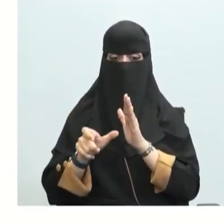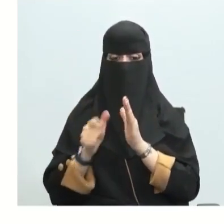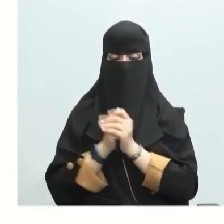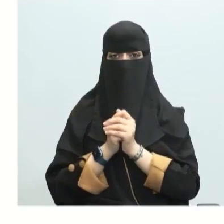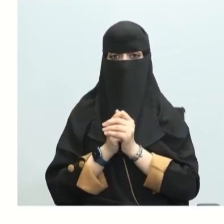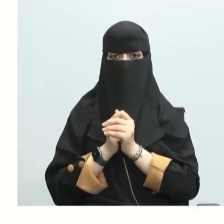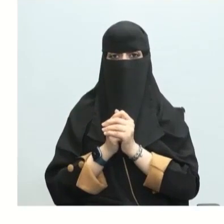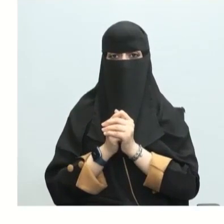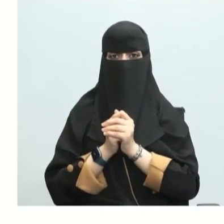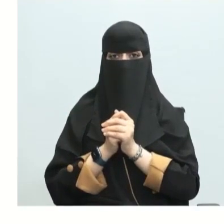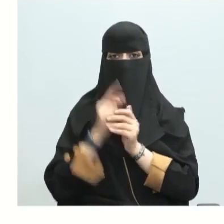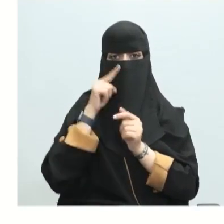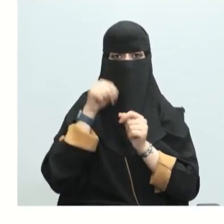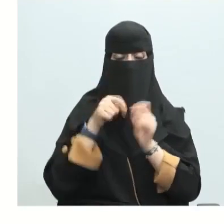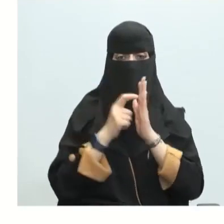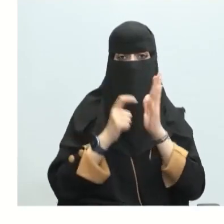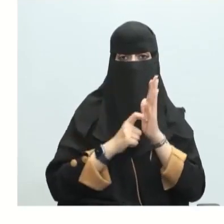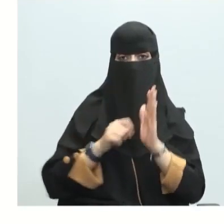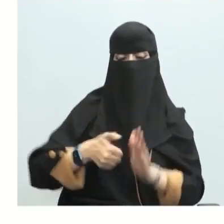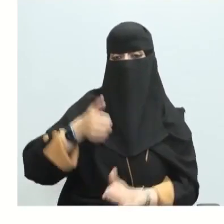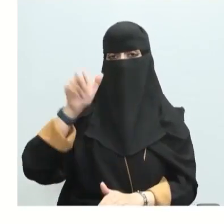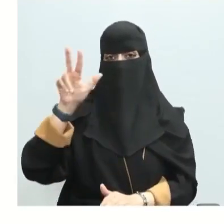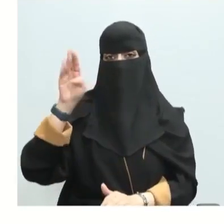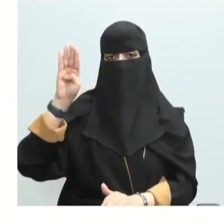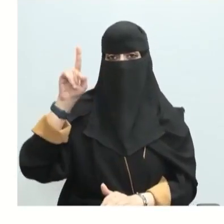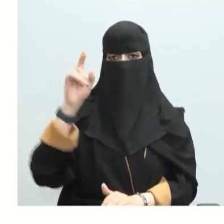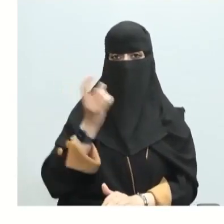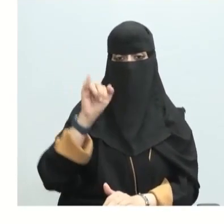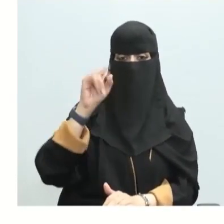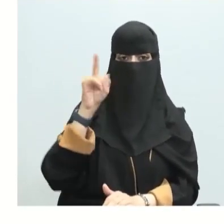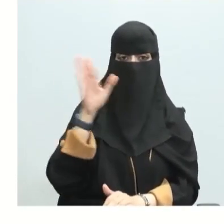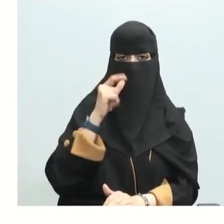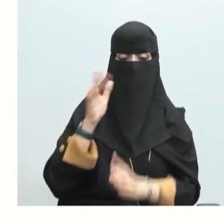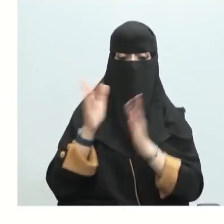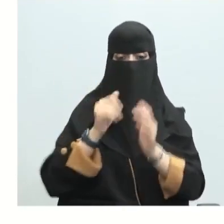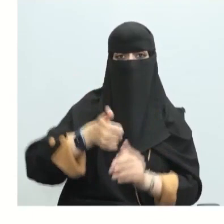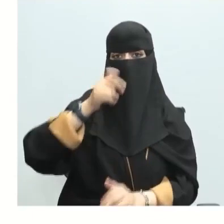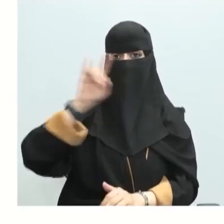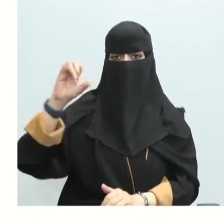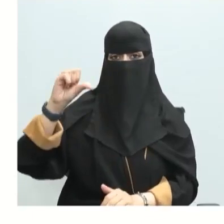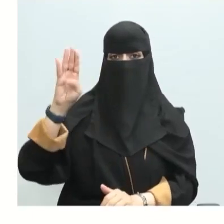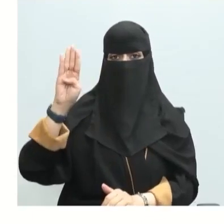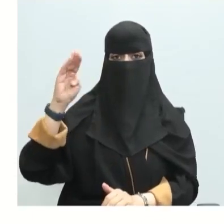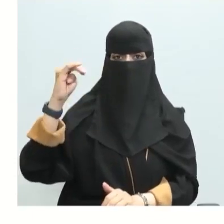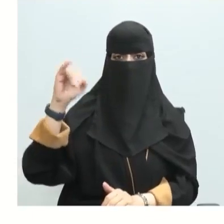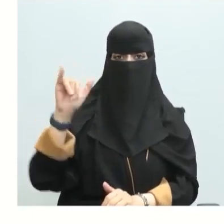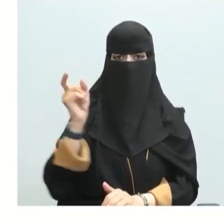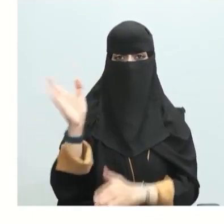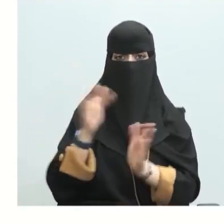للعناصر الكبريت والأكسوجين والنيتروجين لاحظ هنا نلاحظ أنها بالمنتصف